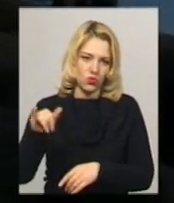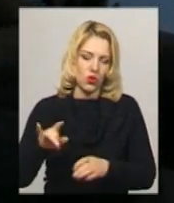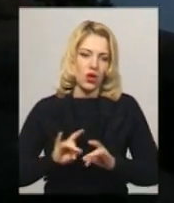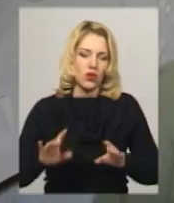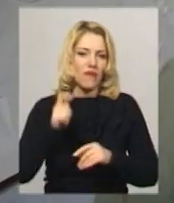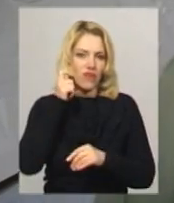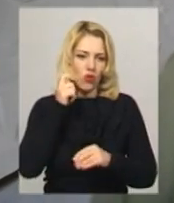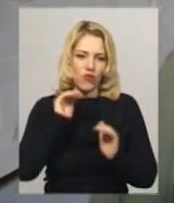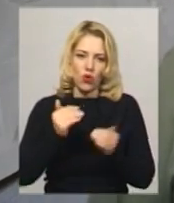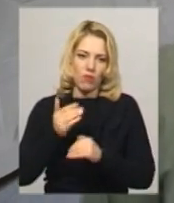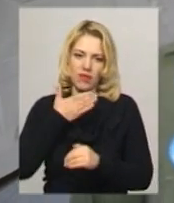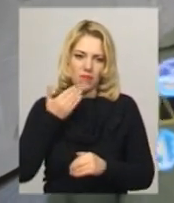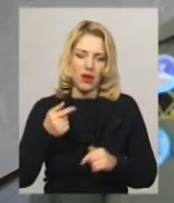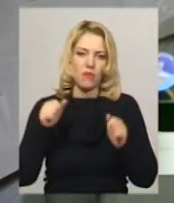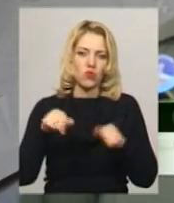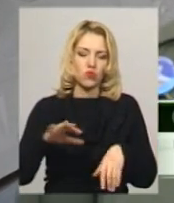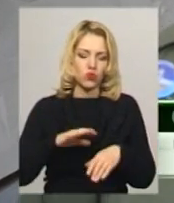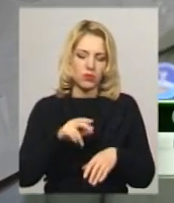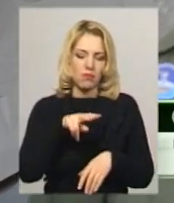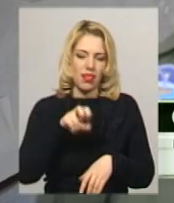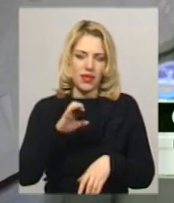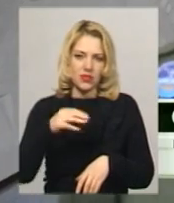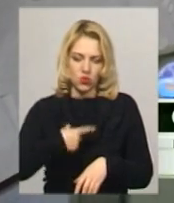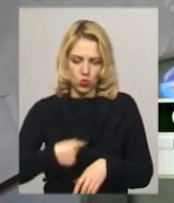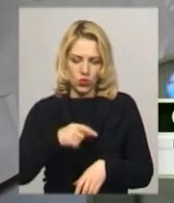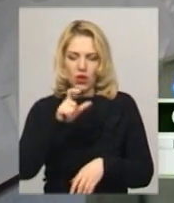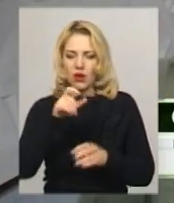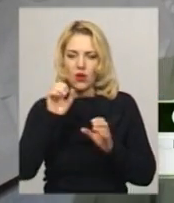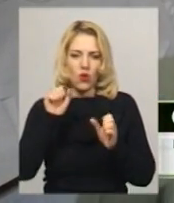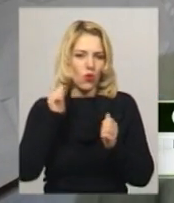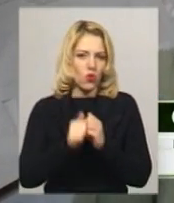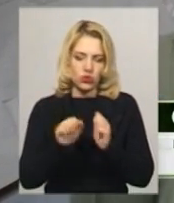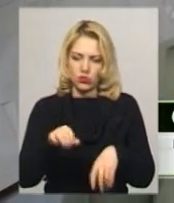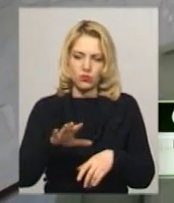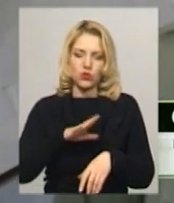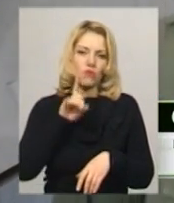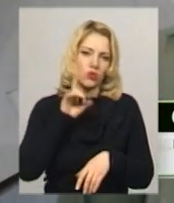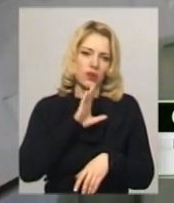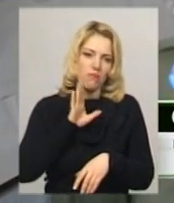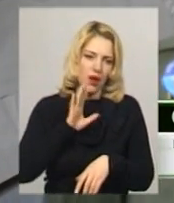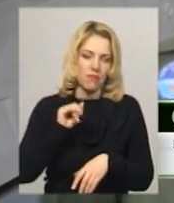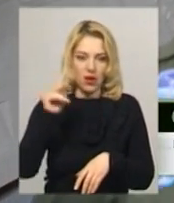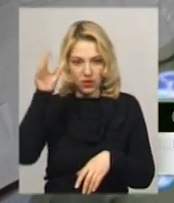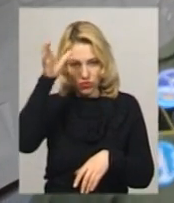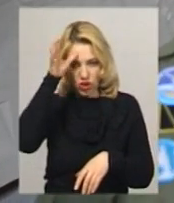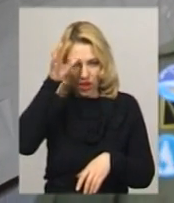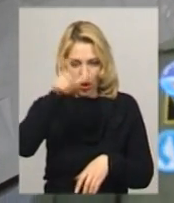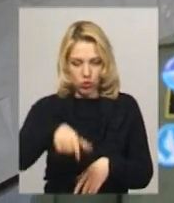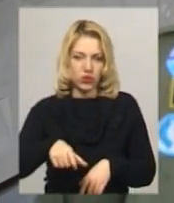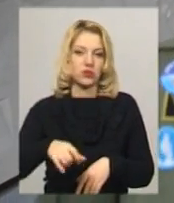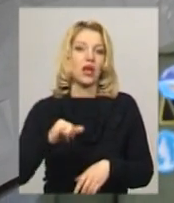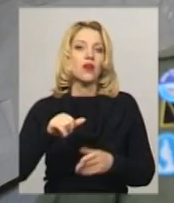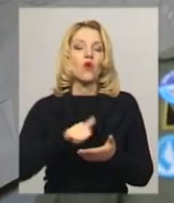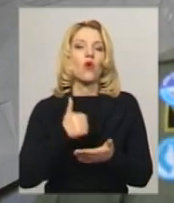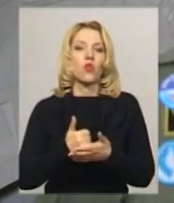Олександр Руцун. Пласту нам може бути кожен, принципі, як і молода мама, так і вчена людина. Тобто,